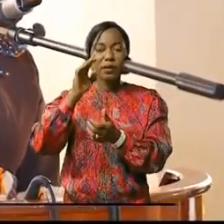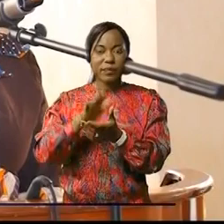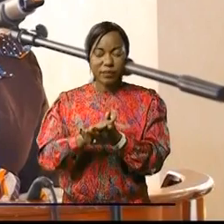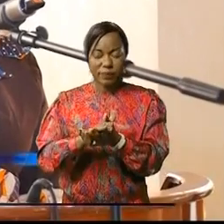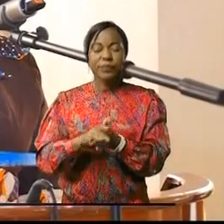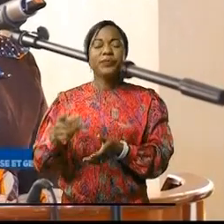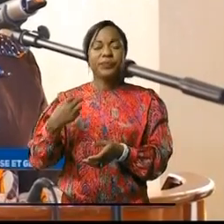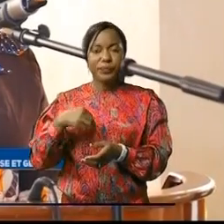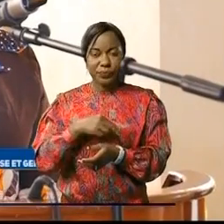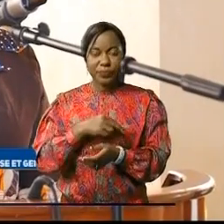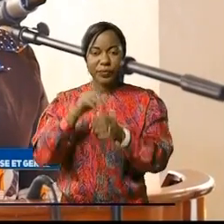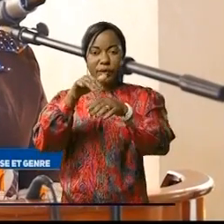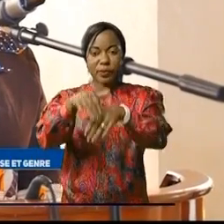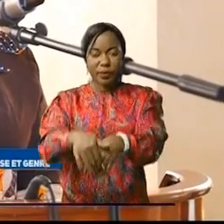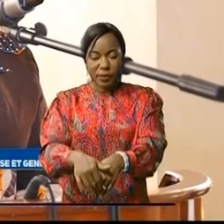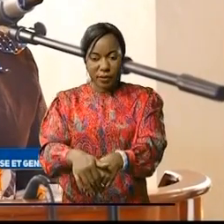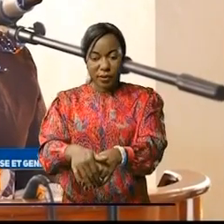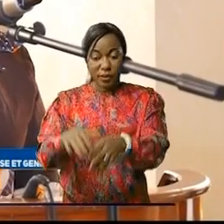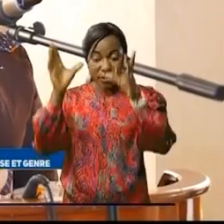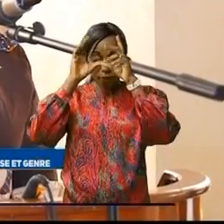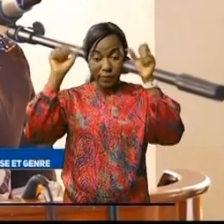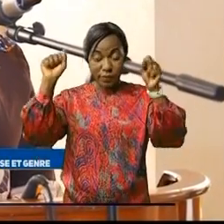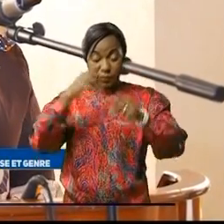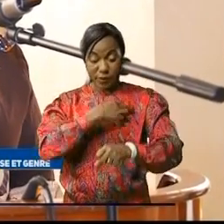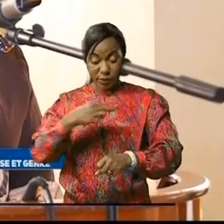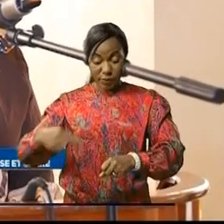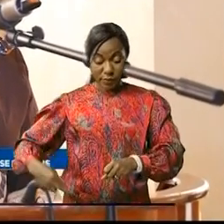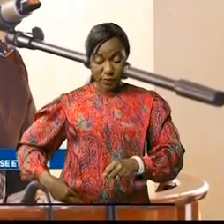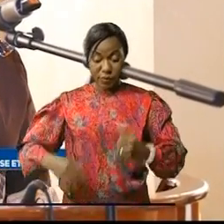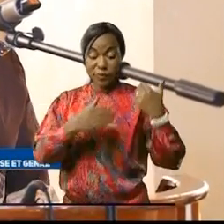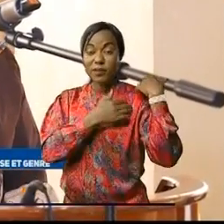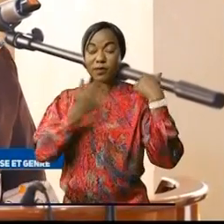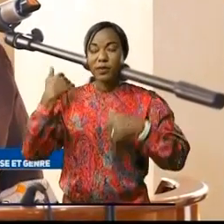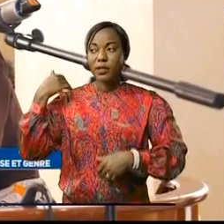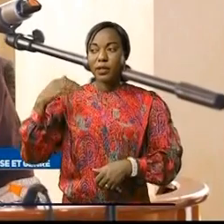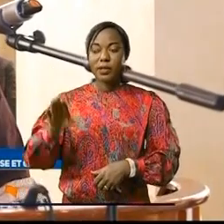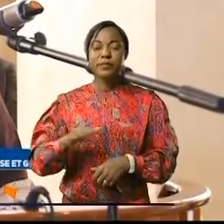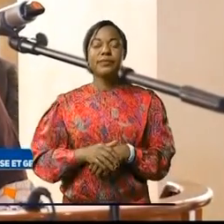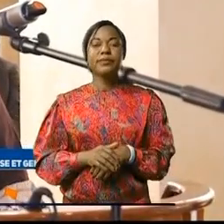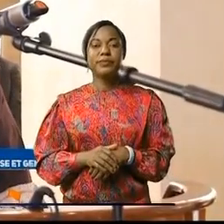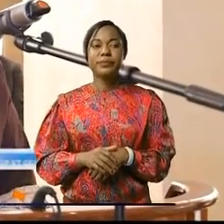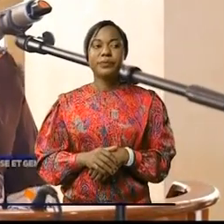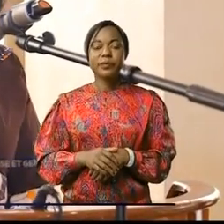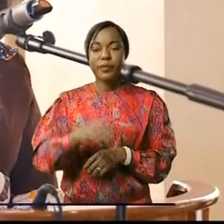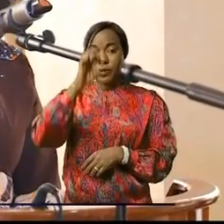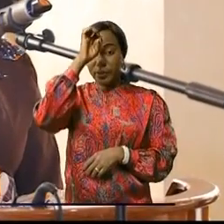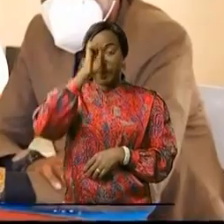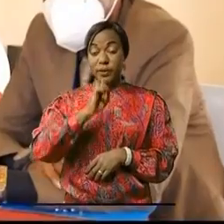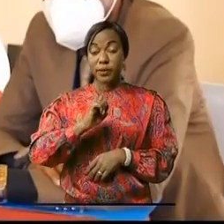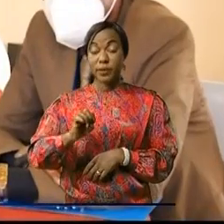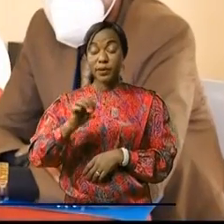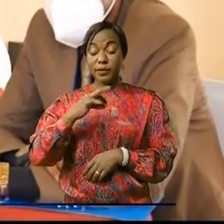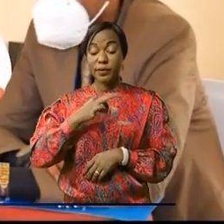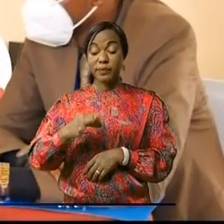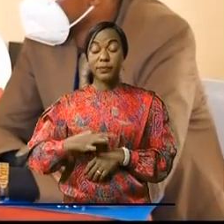l'implication du président de la République, chef de l'État, son Excellence M. Félix-Antoine Tshisekedi